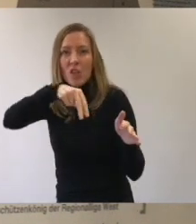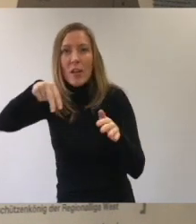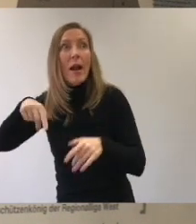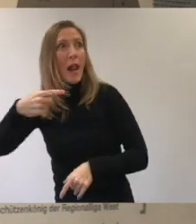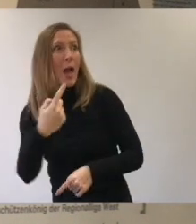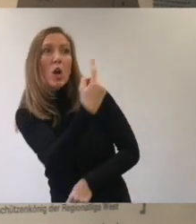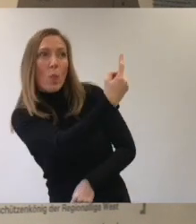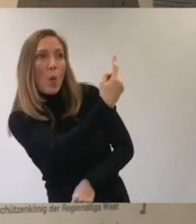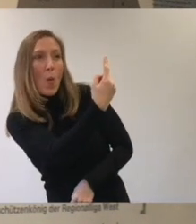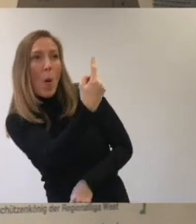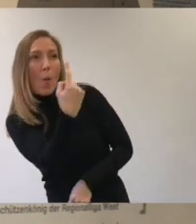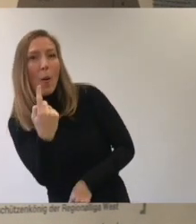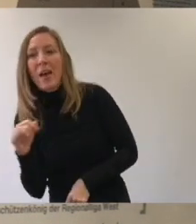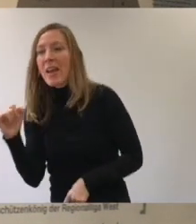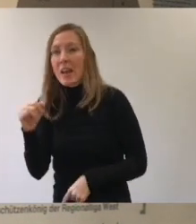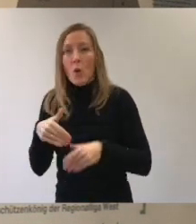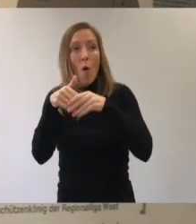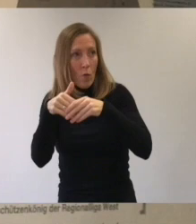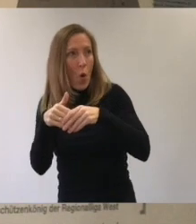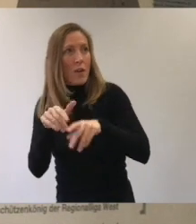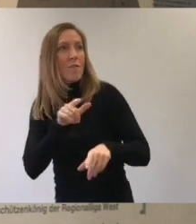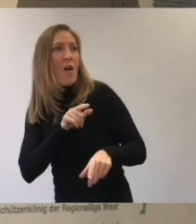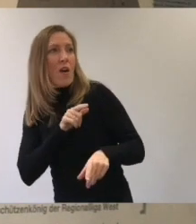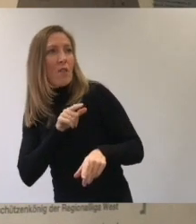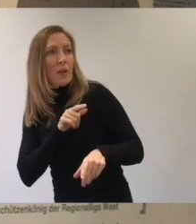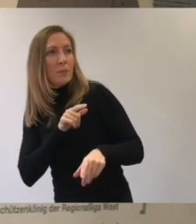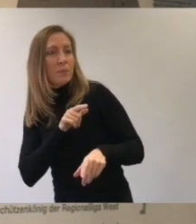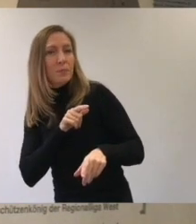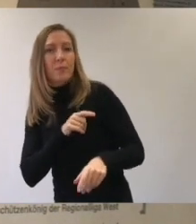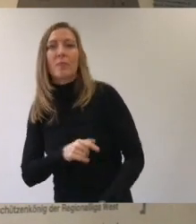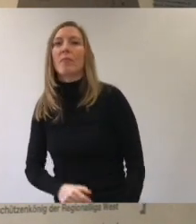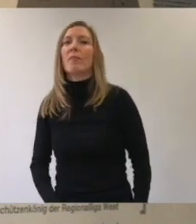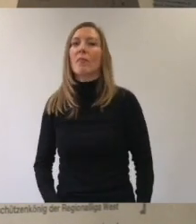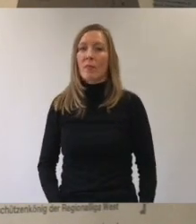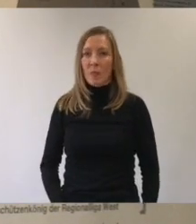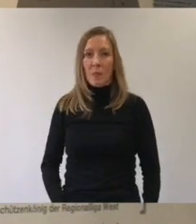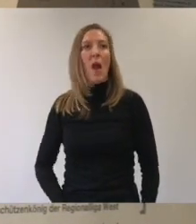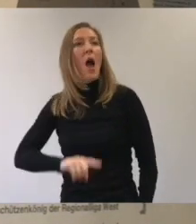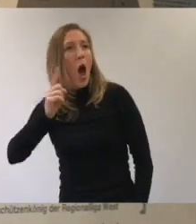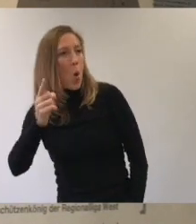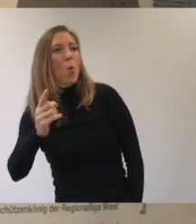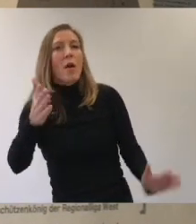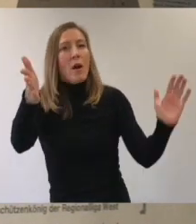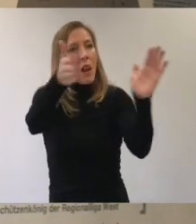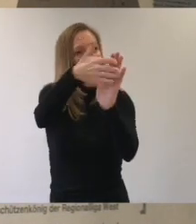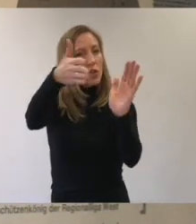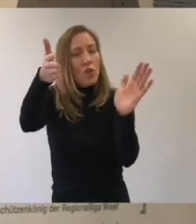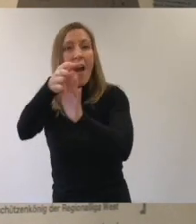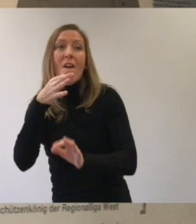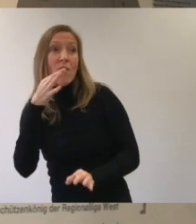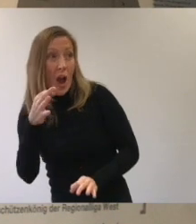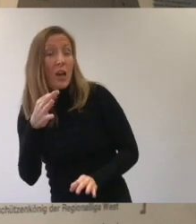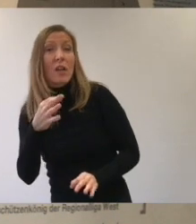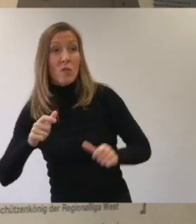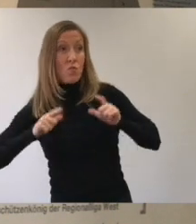kommen die ersten Spieler bei. Ingo und seinen Freunden vorbei. Ingo und seine Freunde klatschen mit den Spielern ab